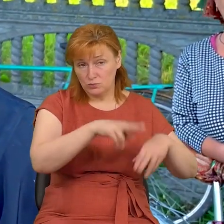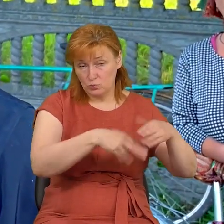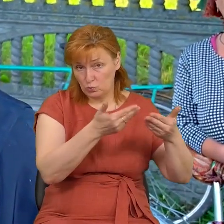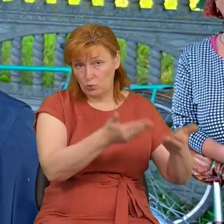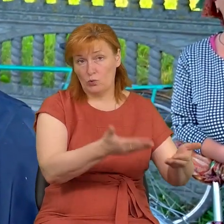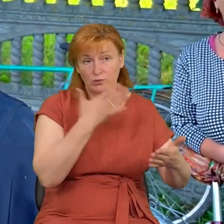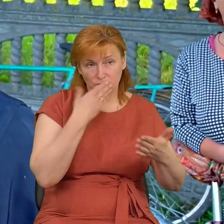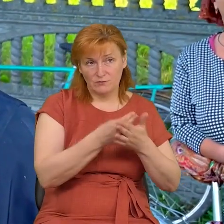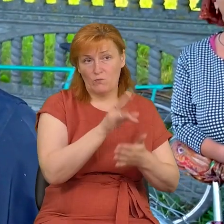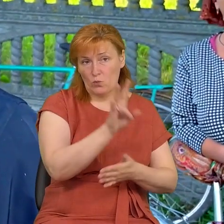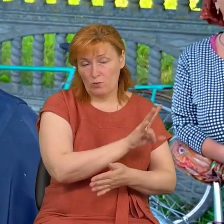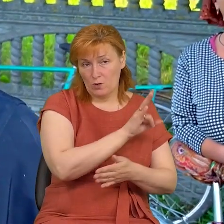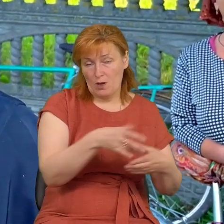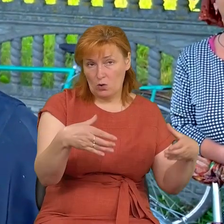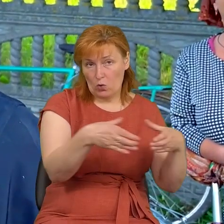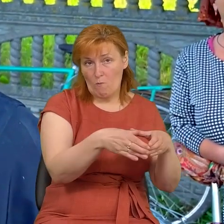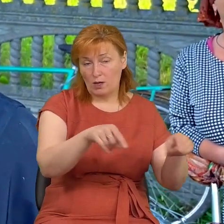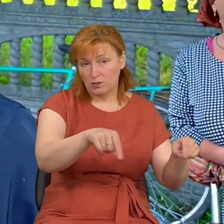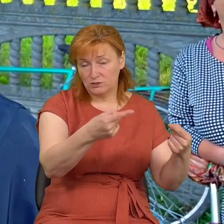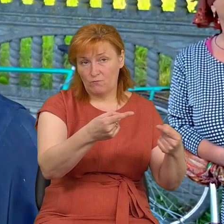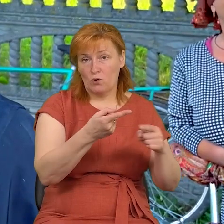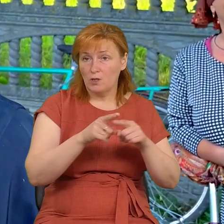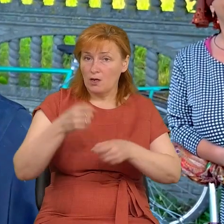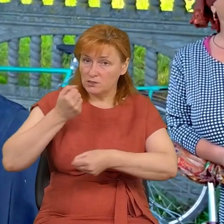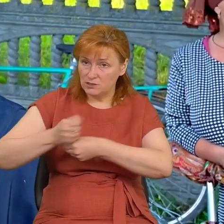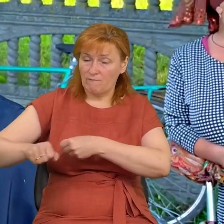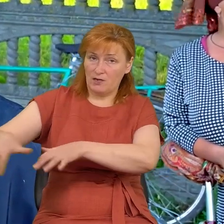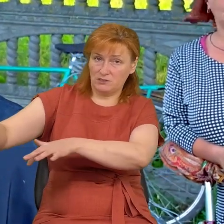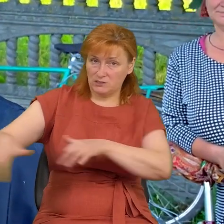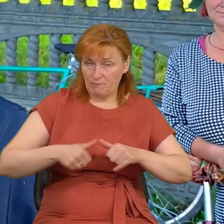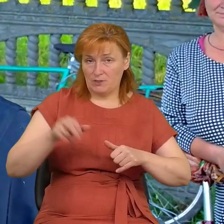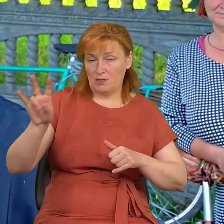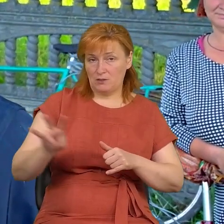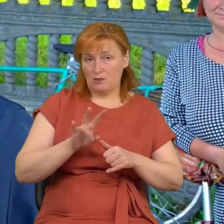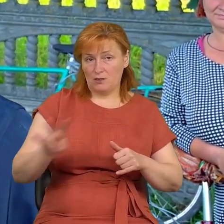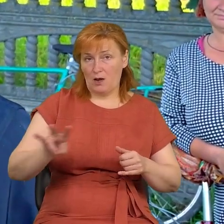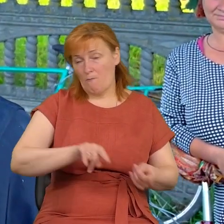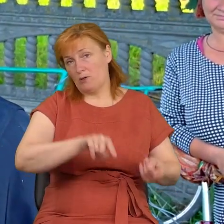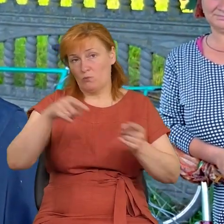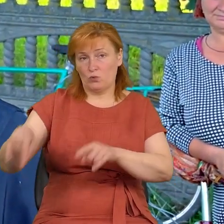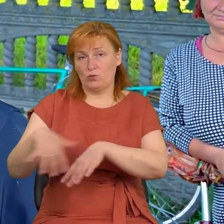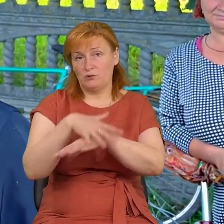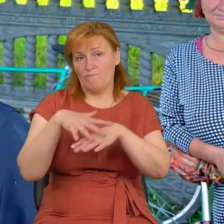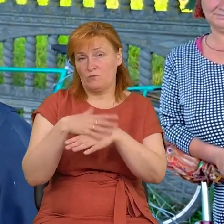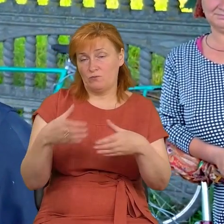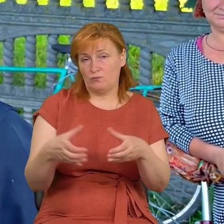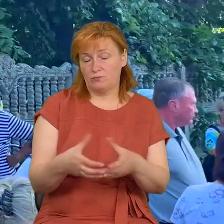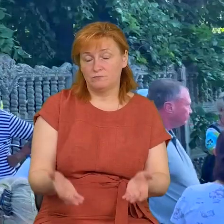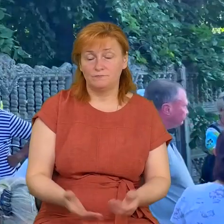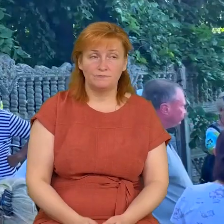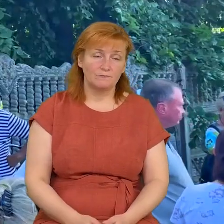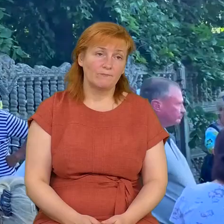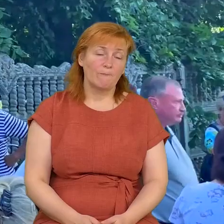створити свою релігійну громаду, а не переводити одну конфесію до іншої конфесії.